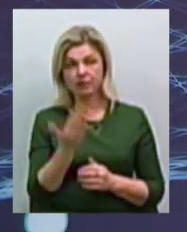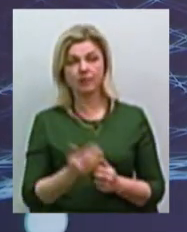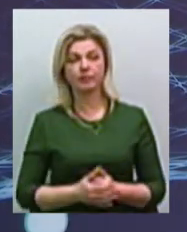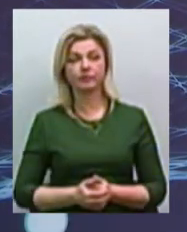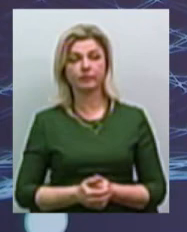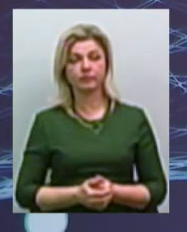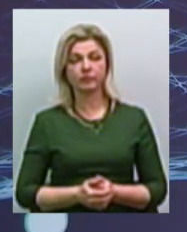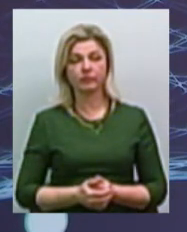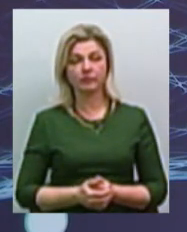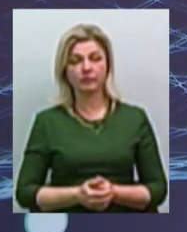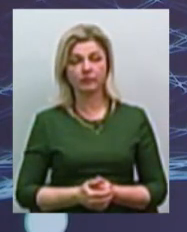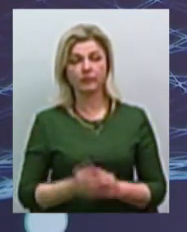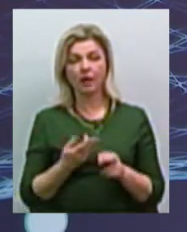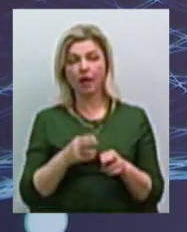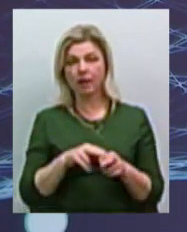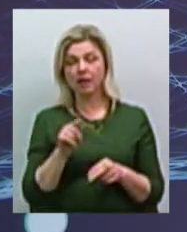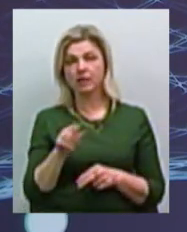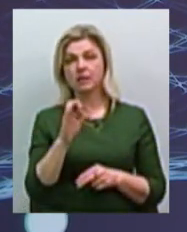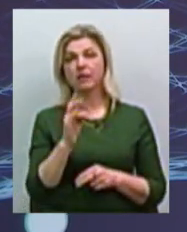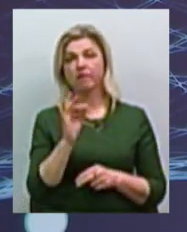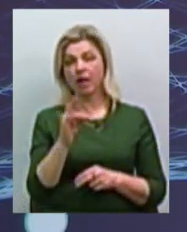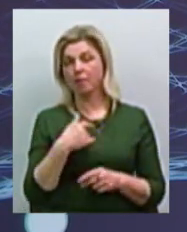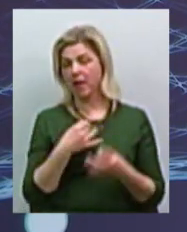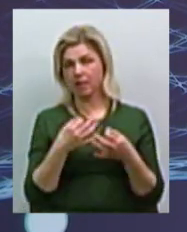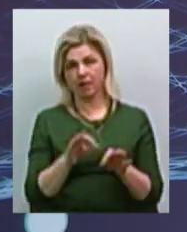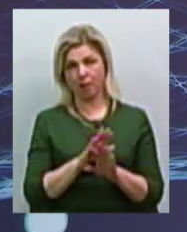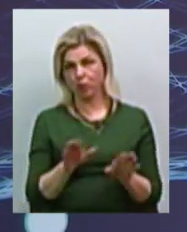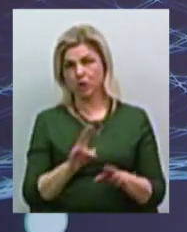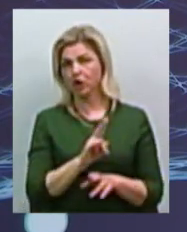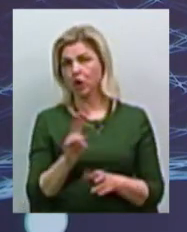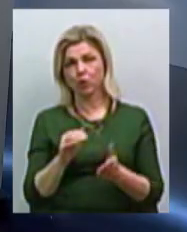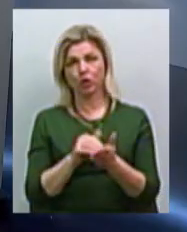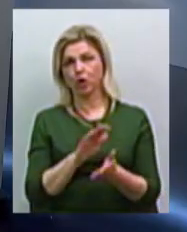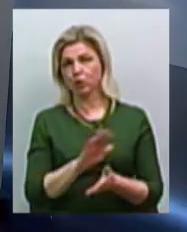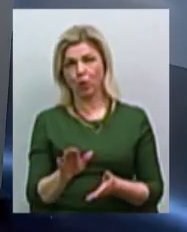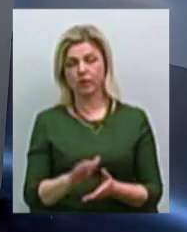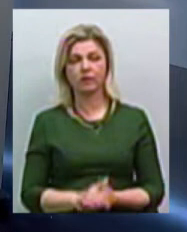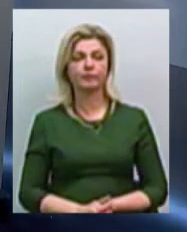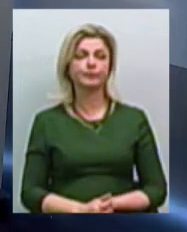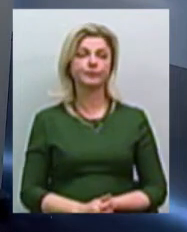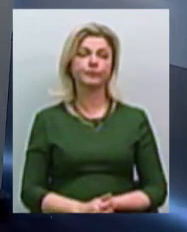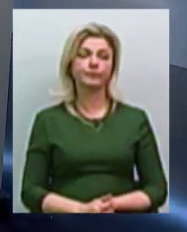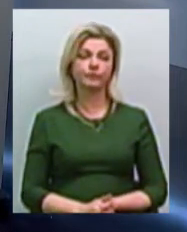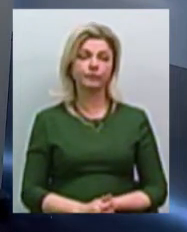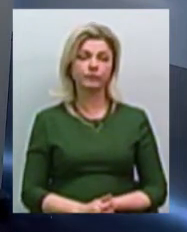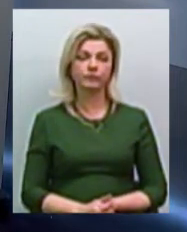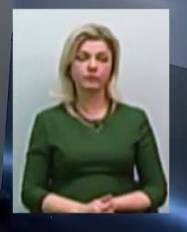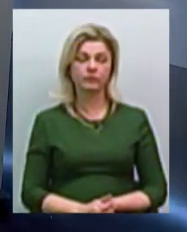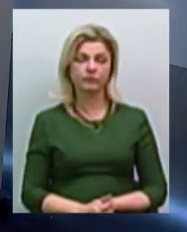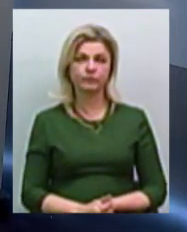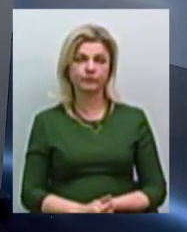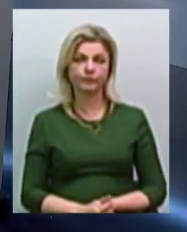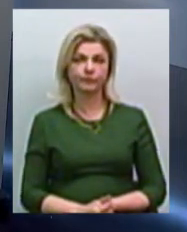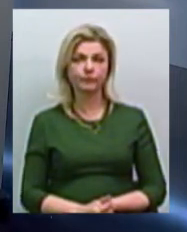Цей сквер ніхто не тронить. Ми це не допустимо. Скажіть, будь ласка, щодо